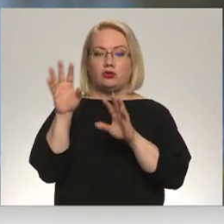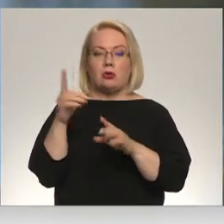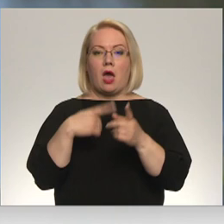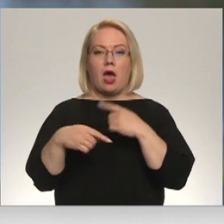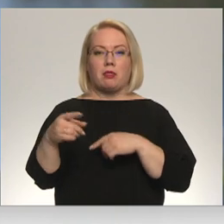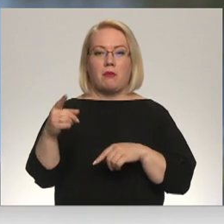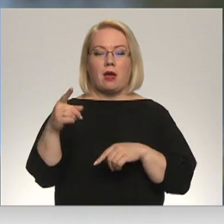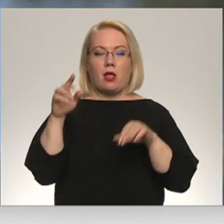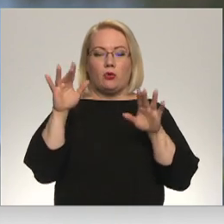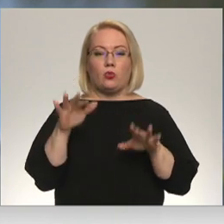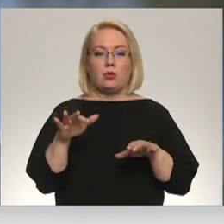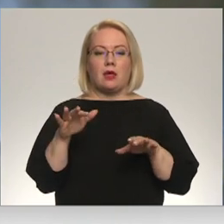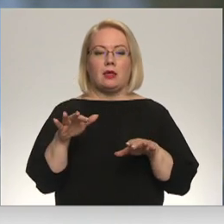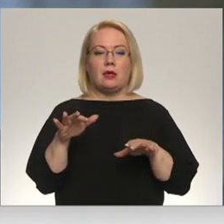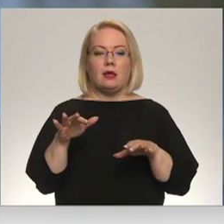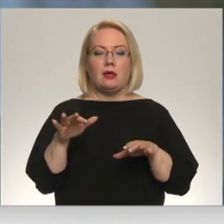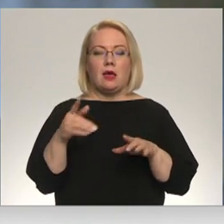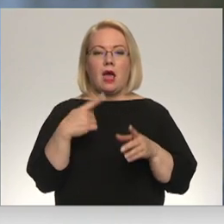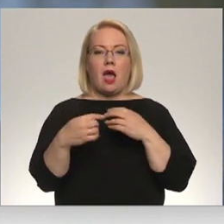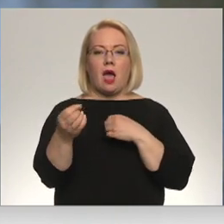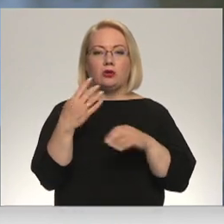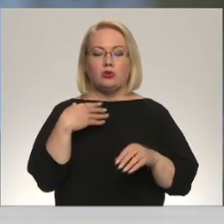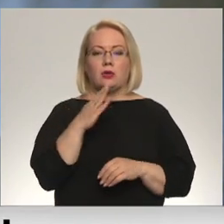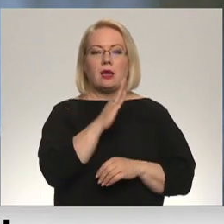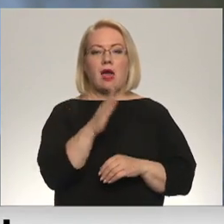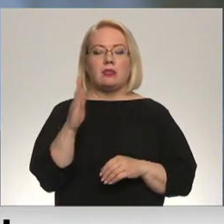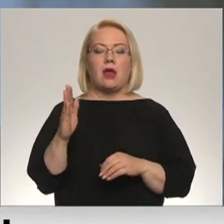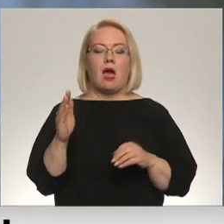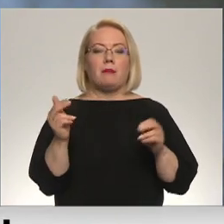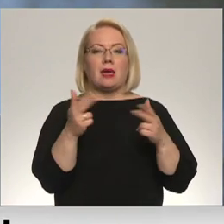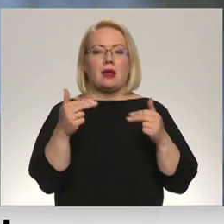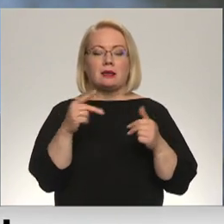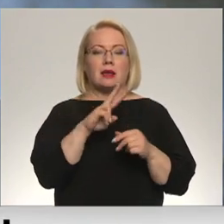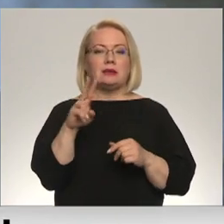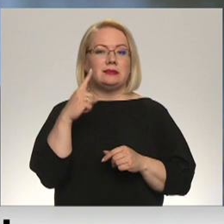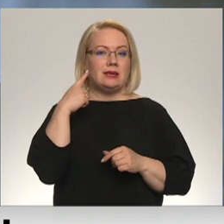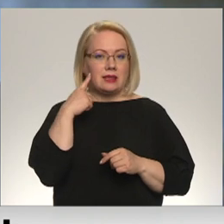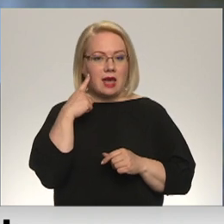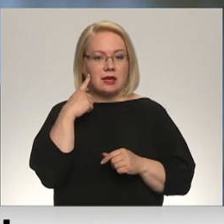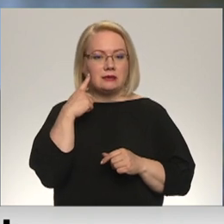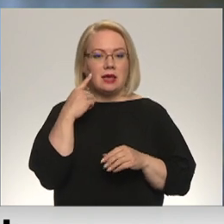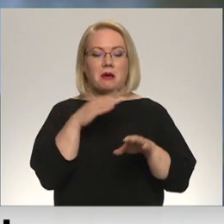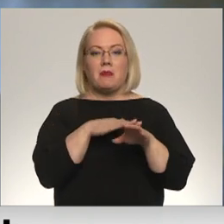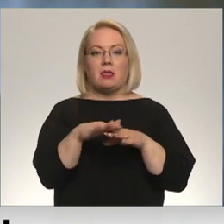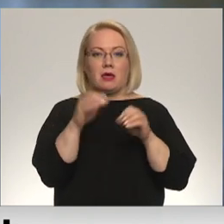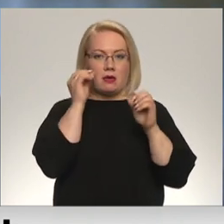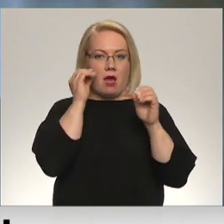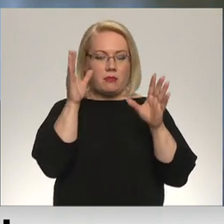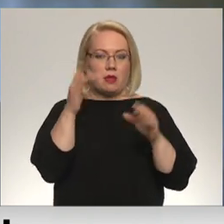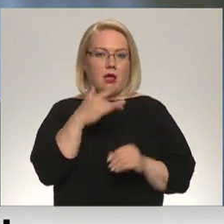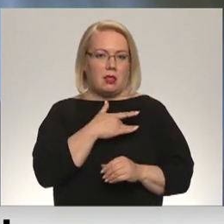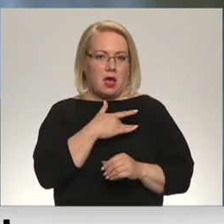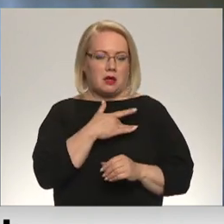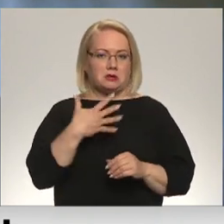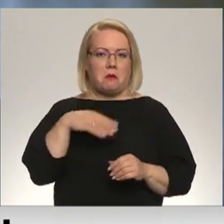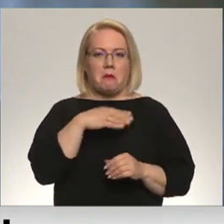rudenī, tiek atsūtīts katram ierakstam, kas ir dzirdēts. Tad pilnīgi jābrīnās liekas, bet mēs